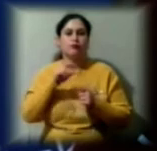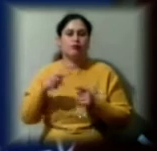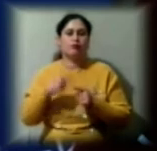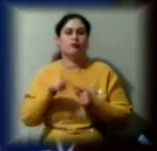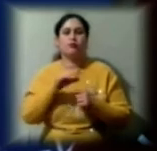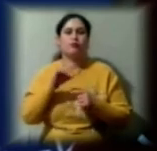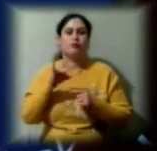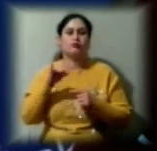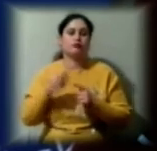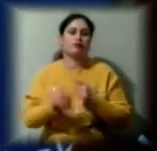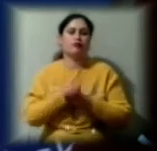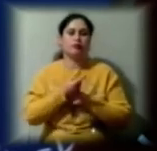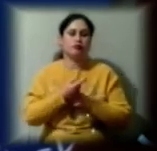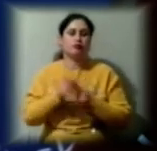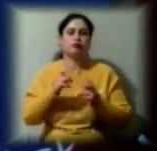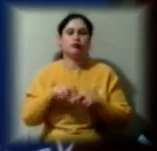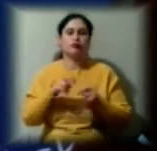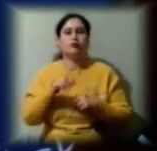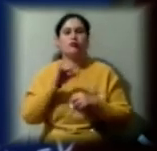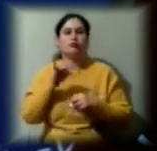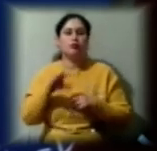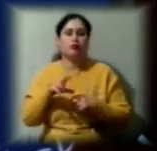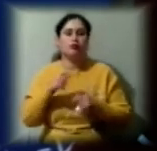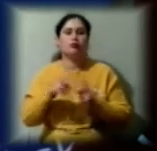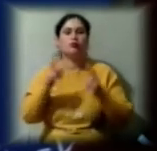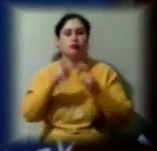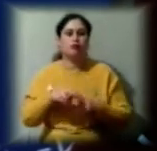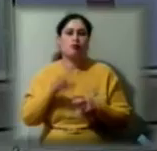виявляємо, з'ясовуємо контакти, обстежуємо контакти.